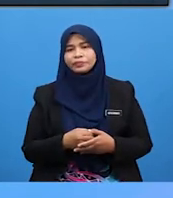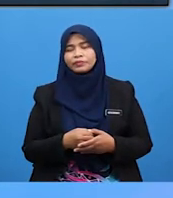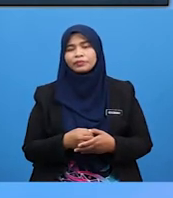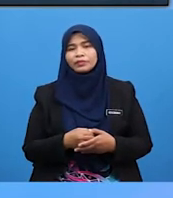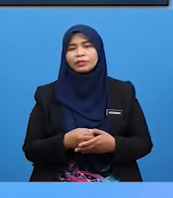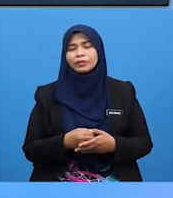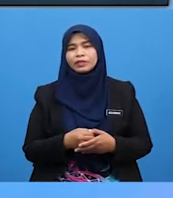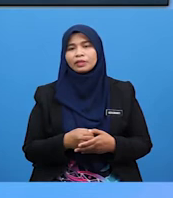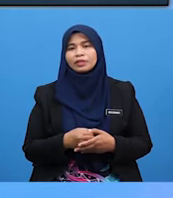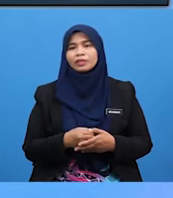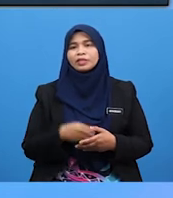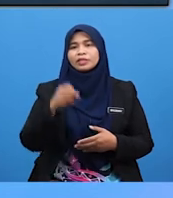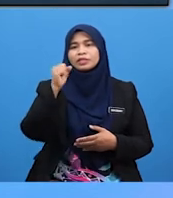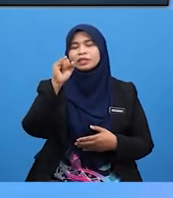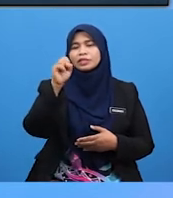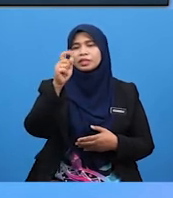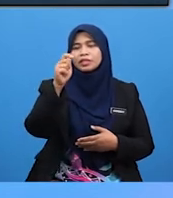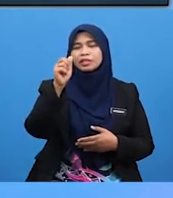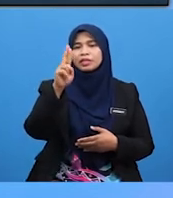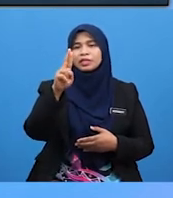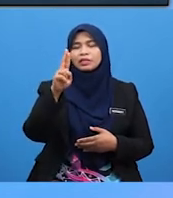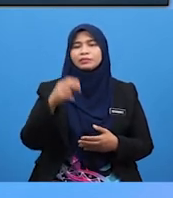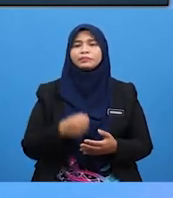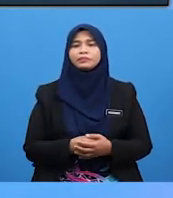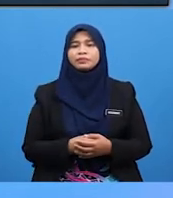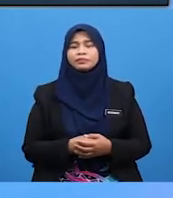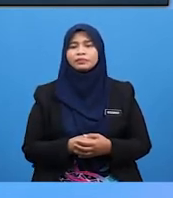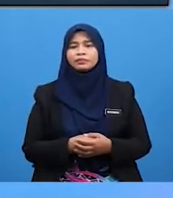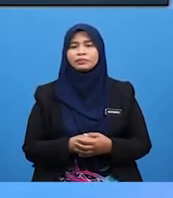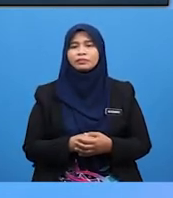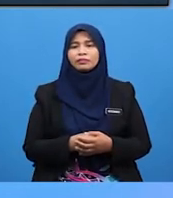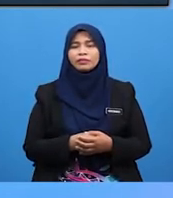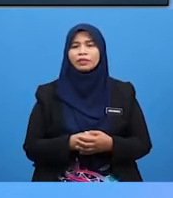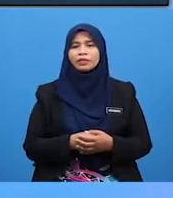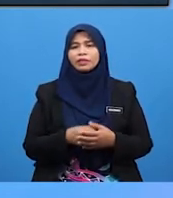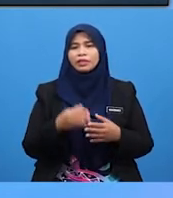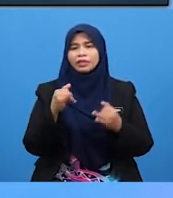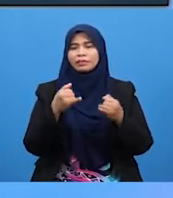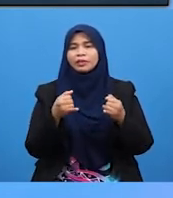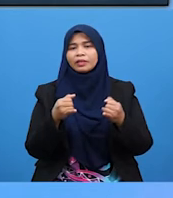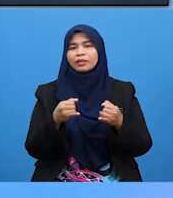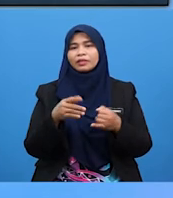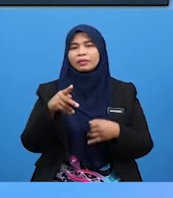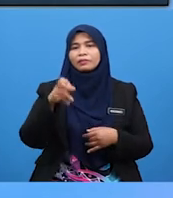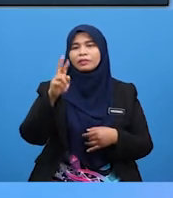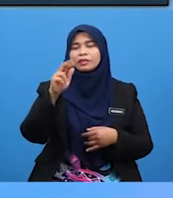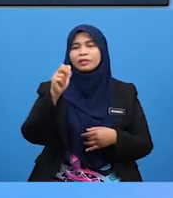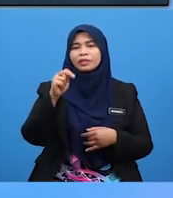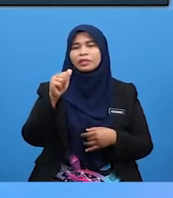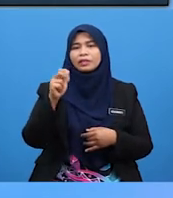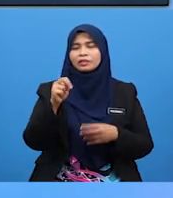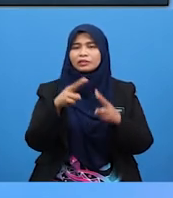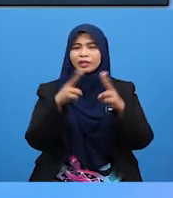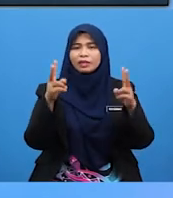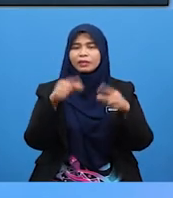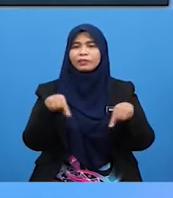Sitar Adalah Alat muzik Yang berasal Dari Asia Tenggara Yang memainkan Peranan Sangat penting